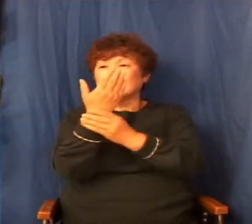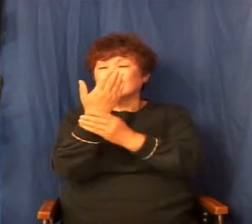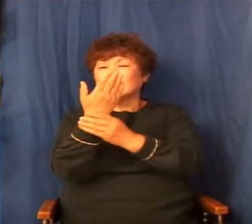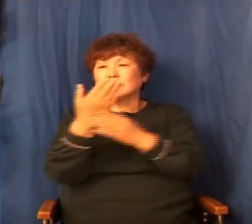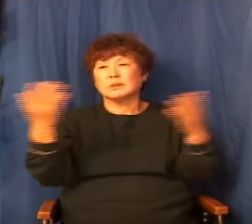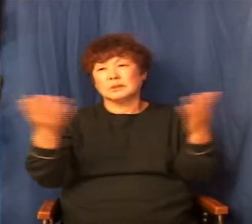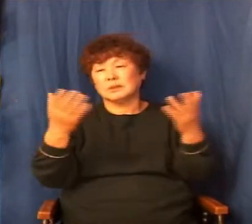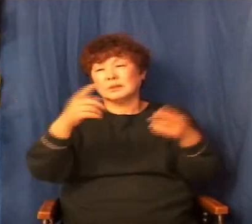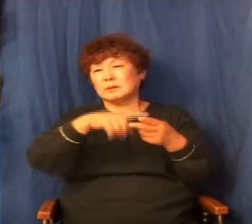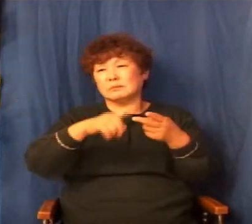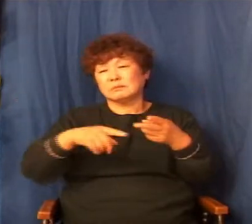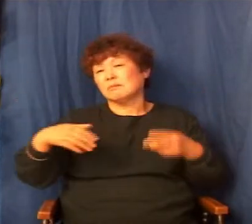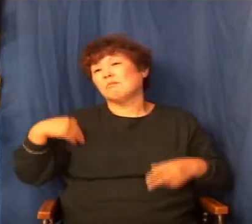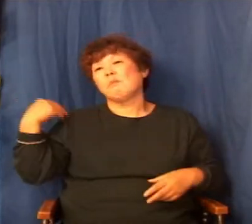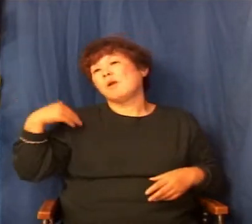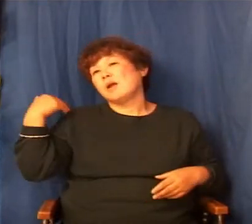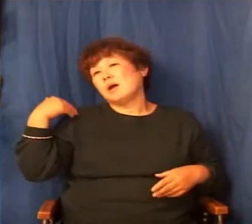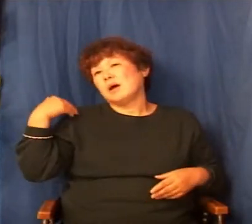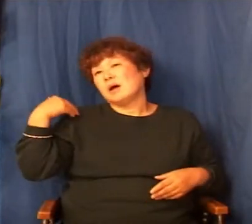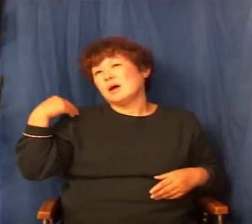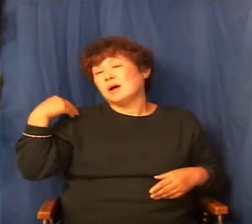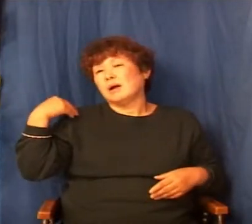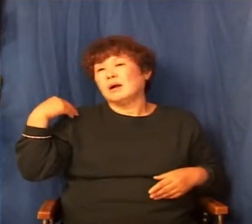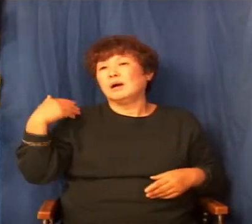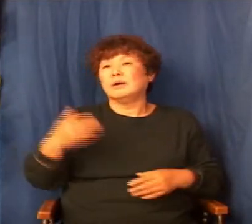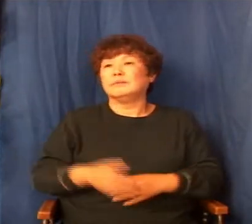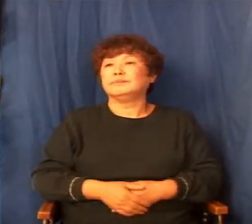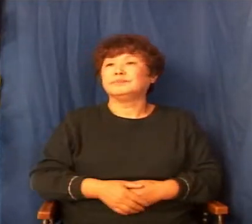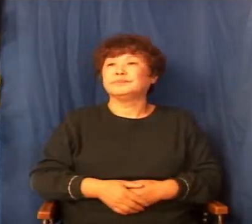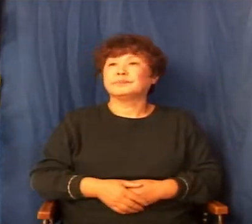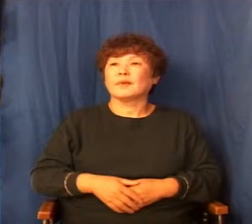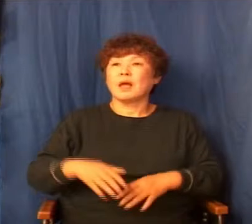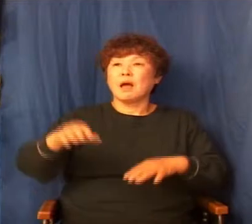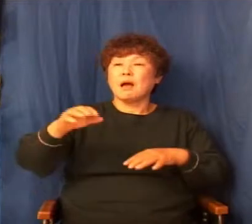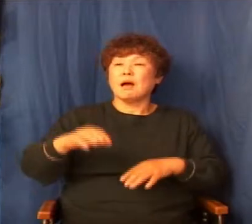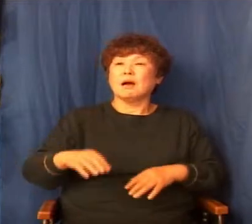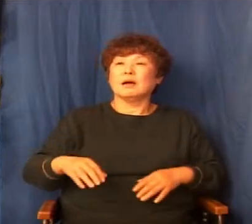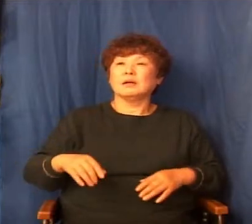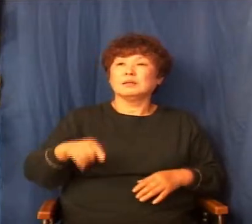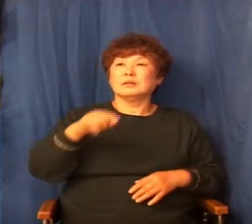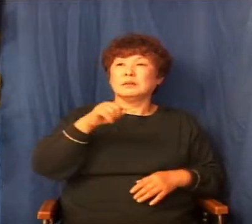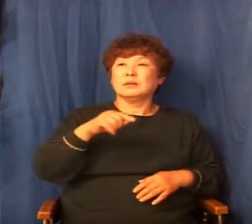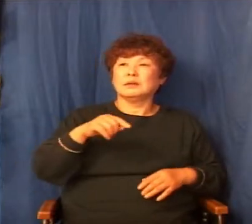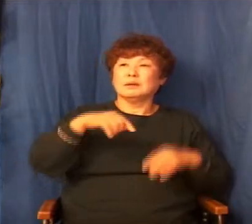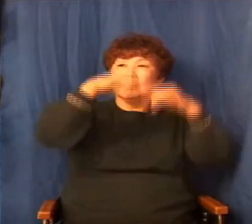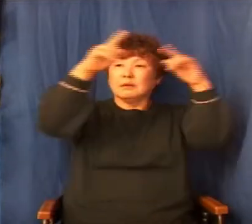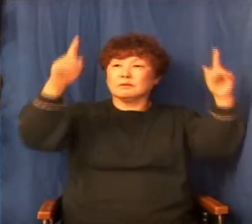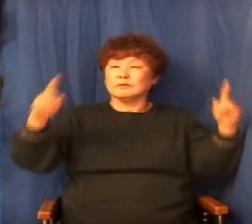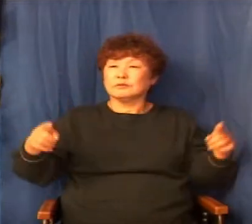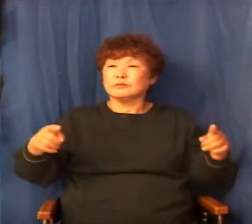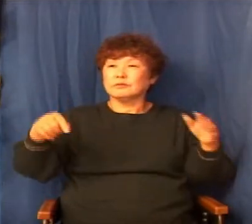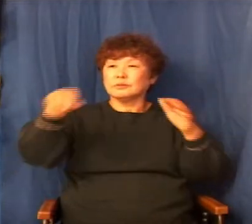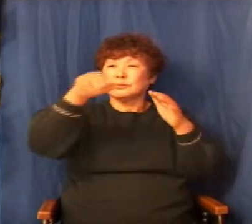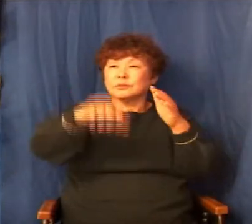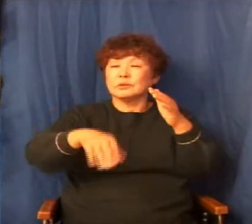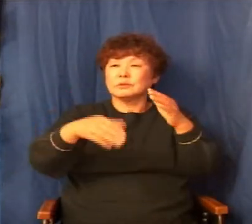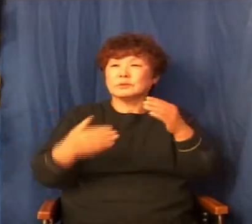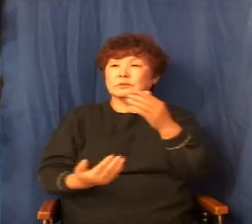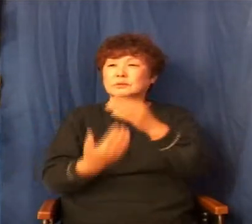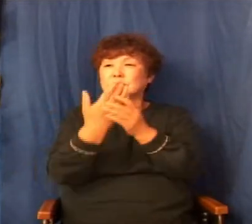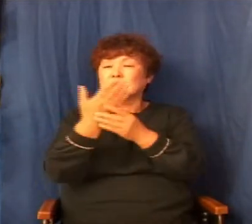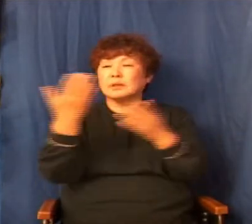백성들이 알 뿐이에요. 그것처럼 왕실에서 일어나는 그런 일들을 어떻게 알겠어요? 그런데